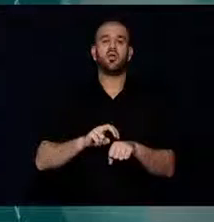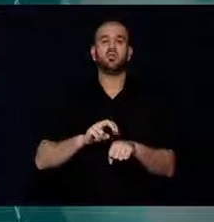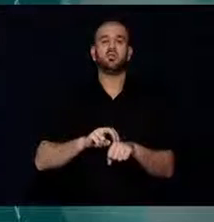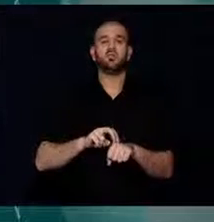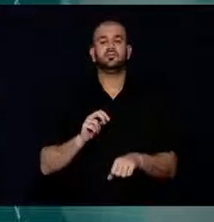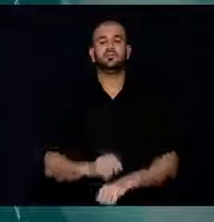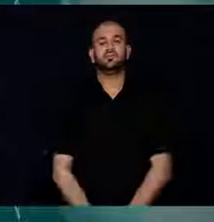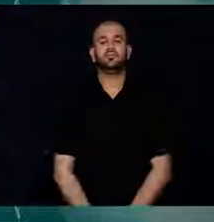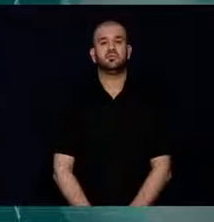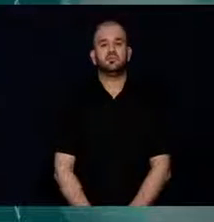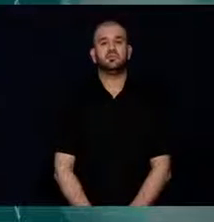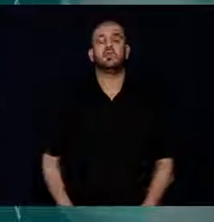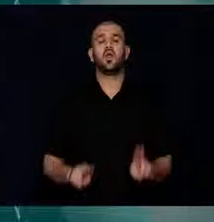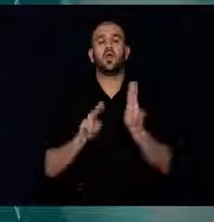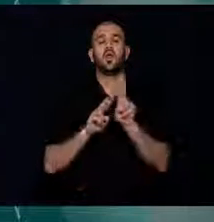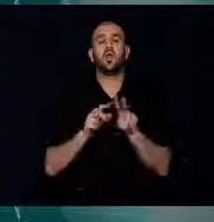anıldı.